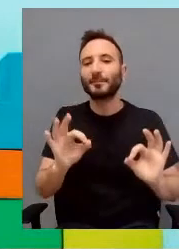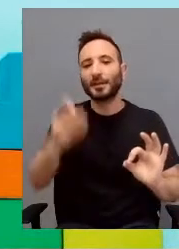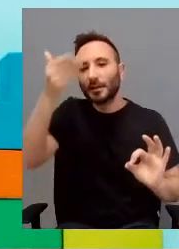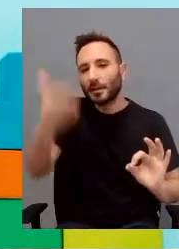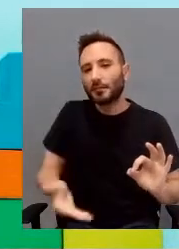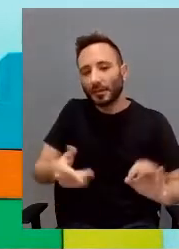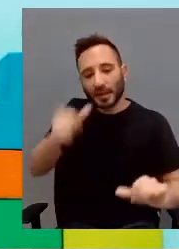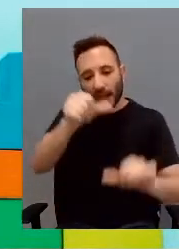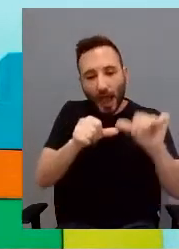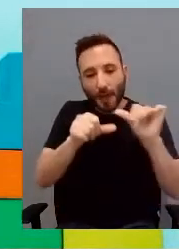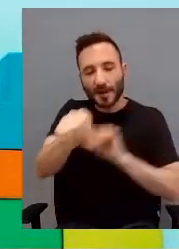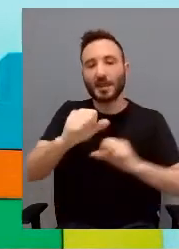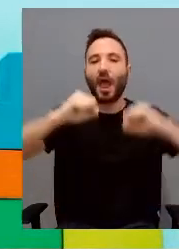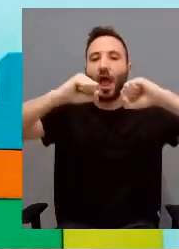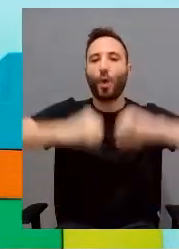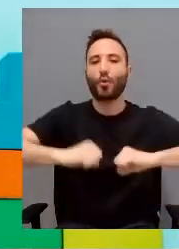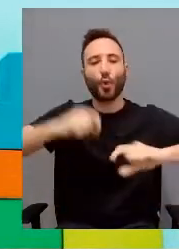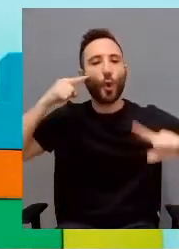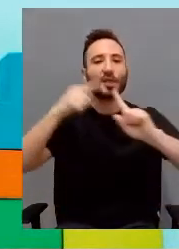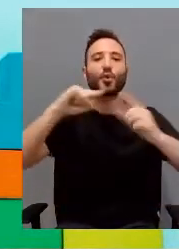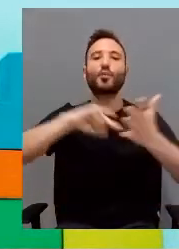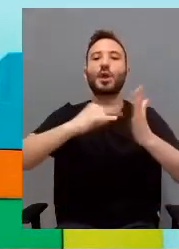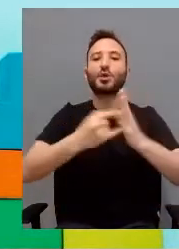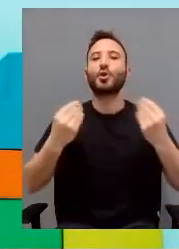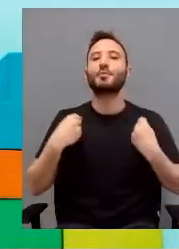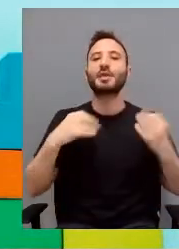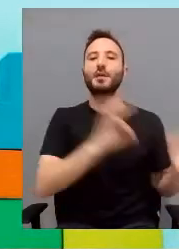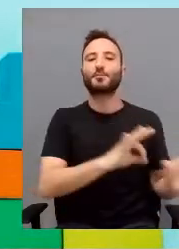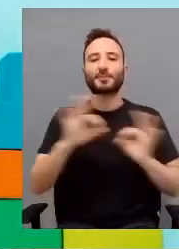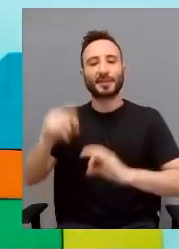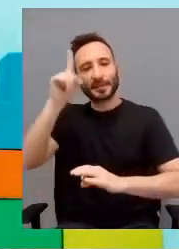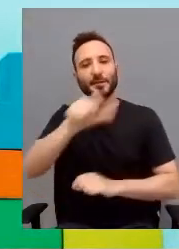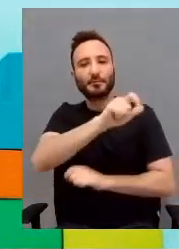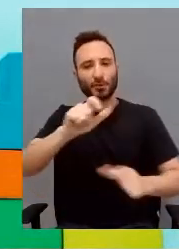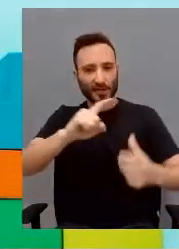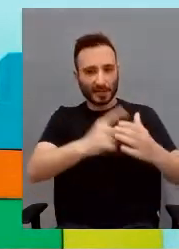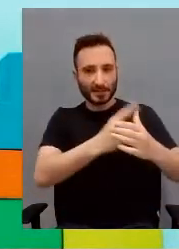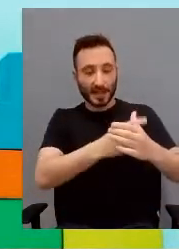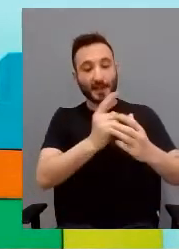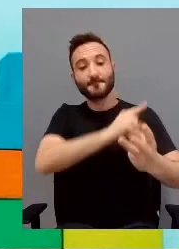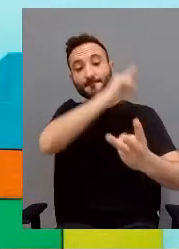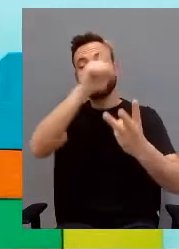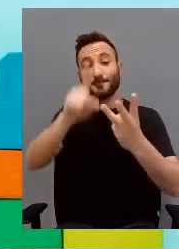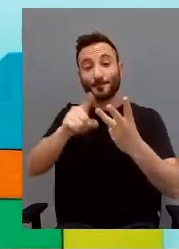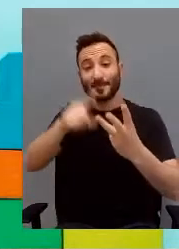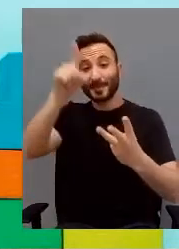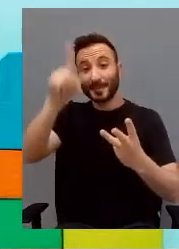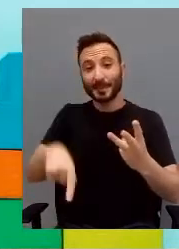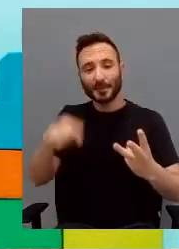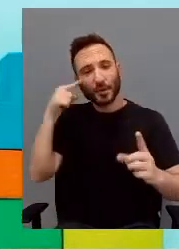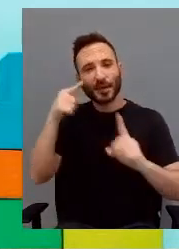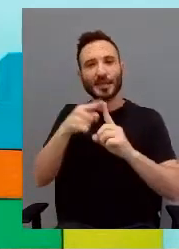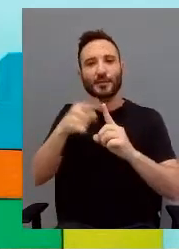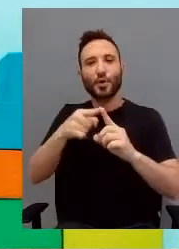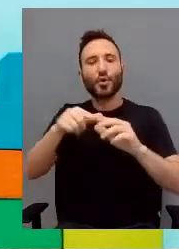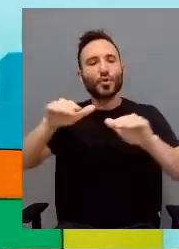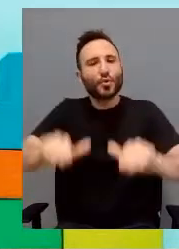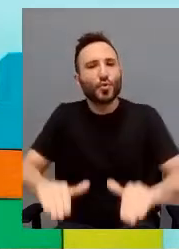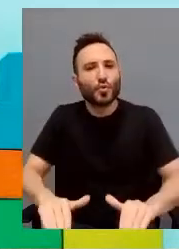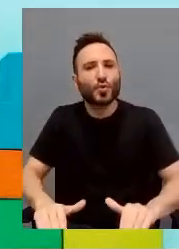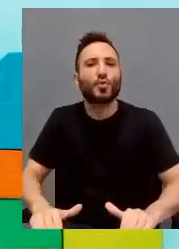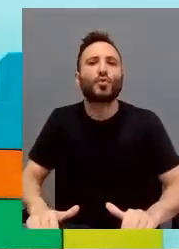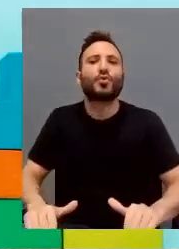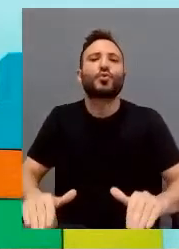adulti, il progetto di vita anche con persone con TEA, e il principio di essere juntos, cioè non